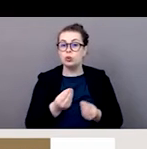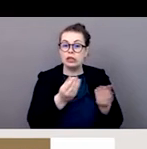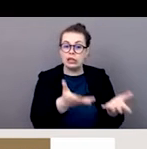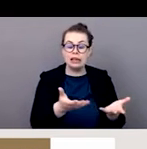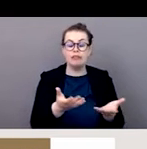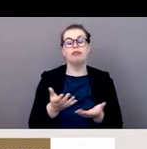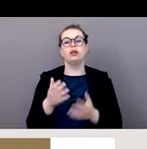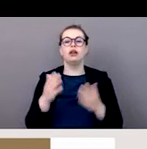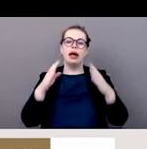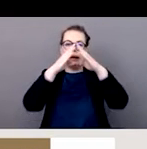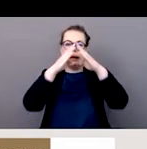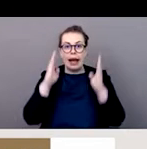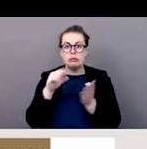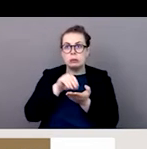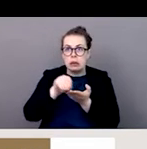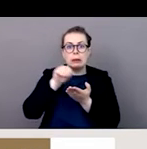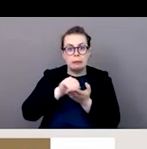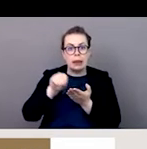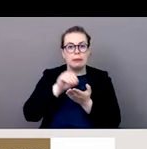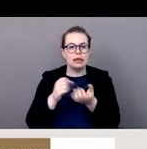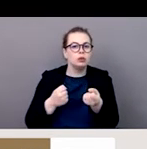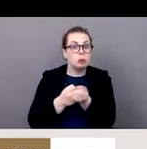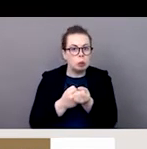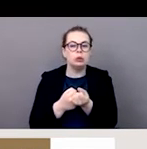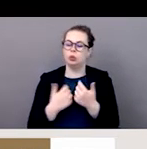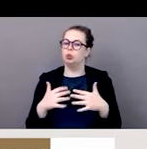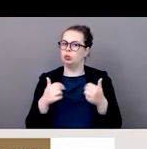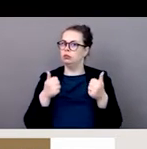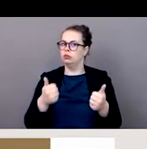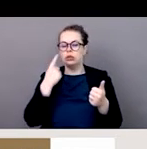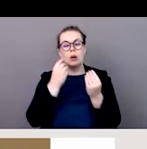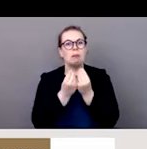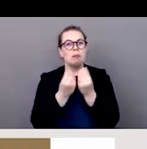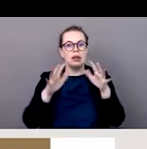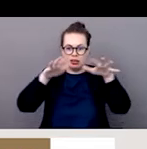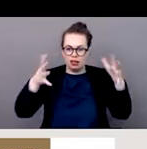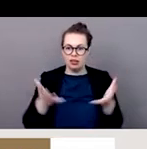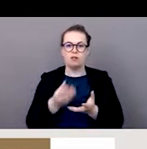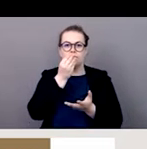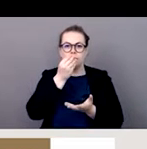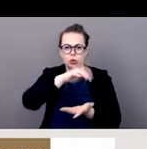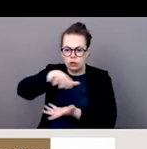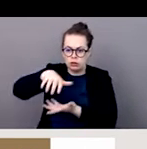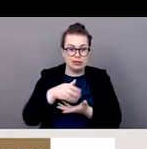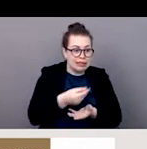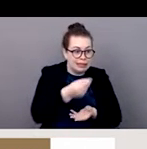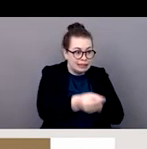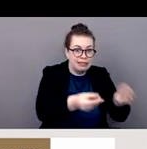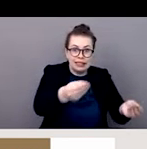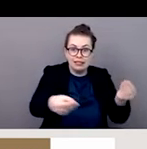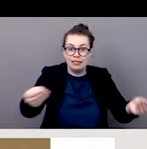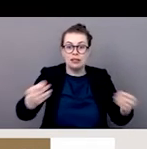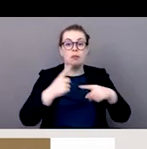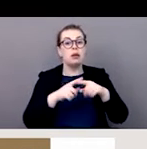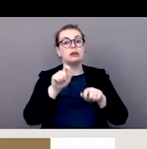relatifs aussi à l'aide alimentaire aussi bien que aussi ces fonctionnements de paiement aussi, cette